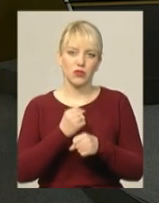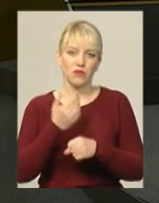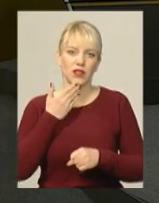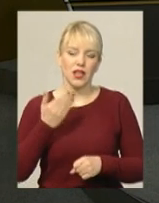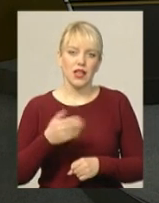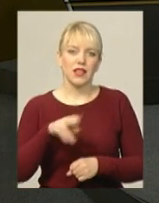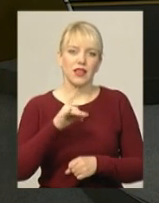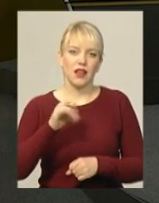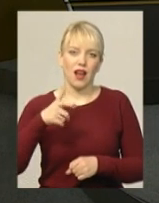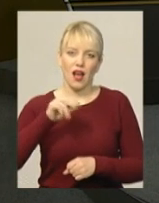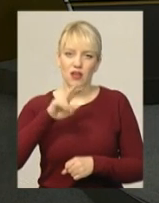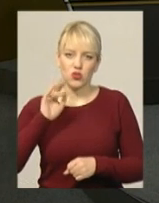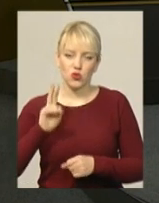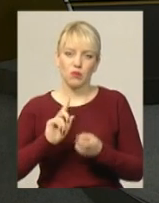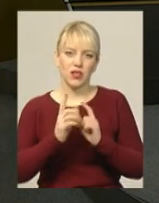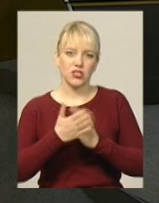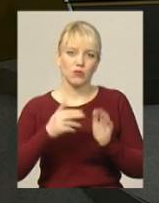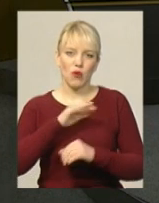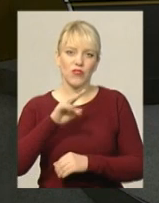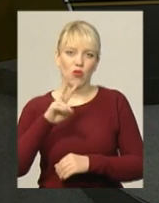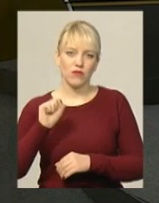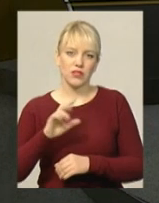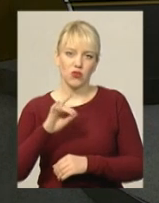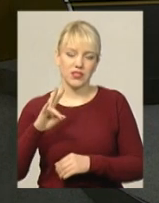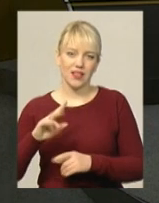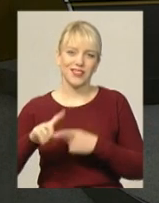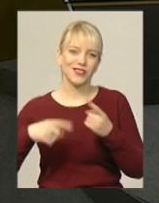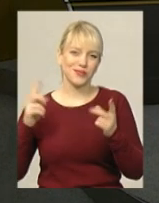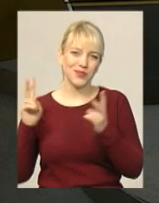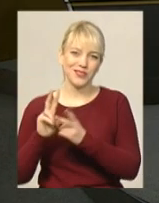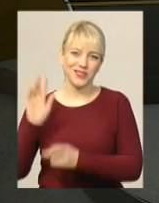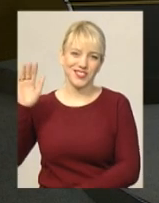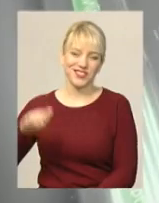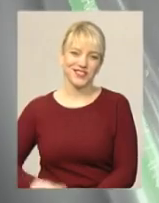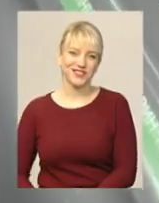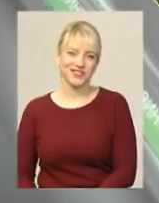ведуча Надія Драганчук та диктор жестової мови Оксана Фіновська До нових зустрічей!